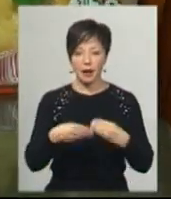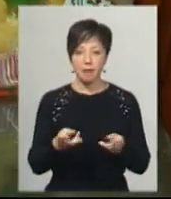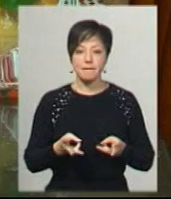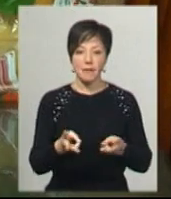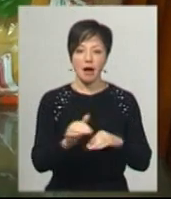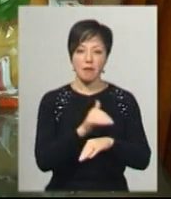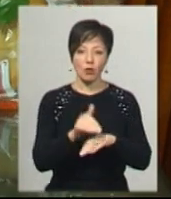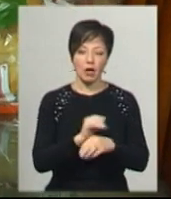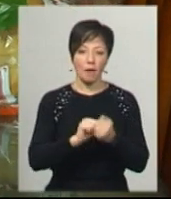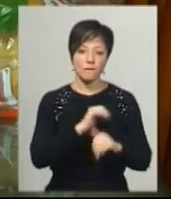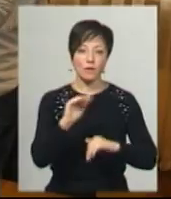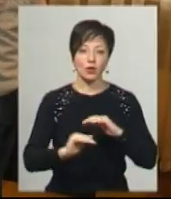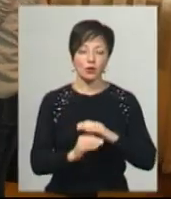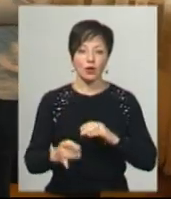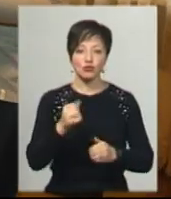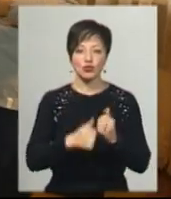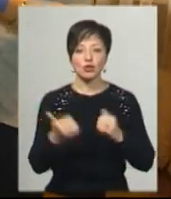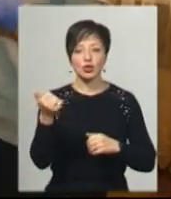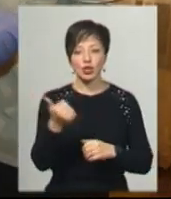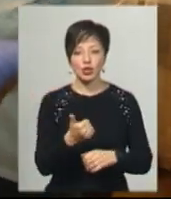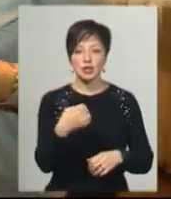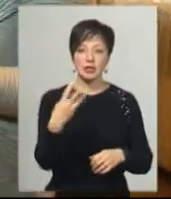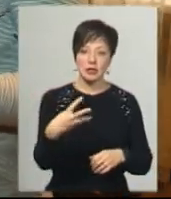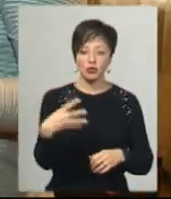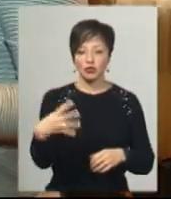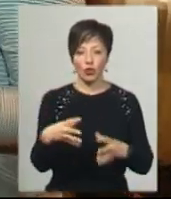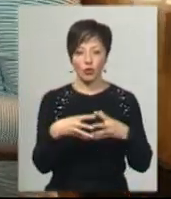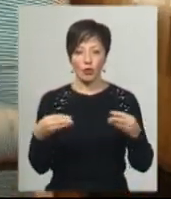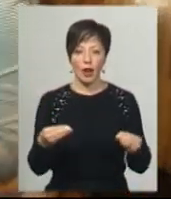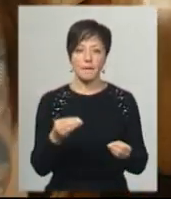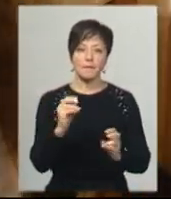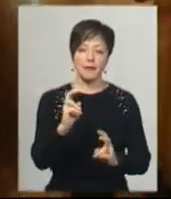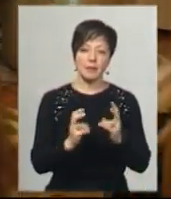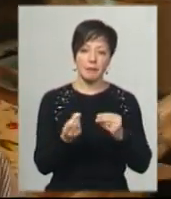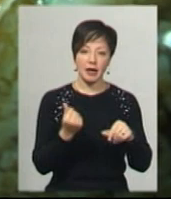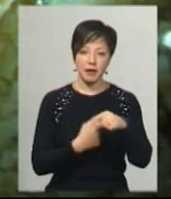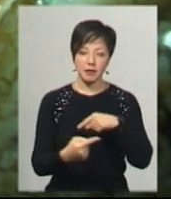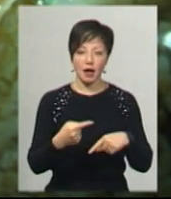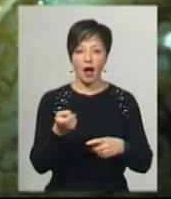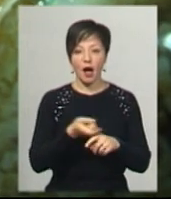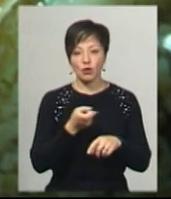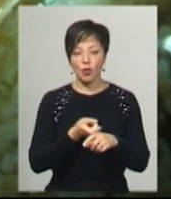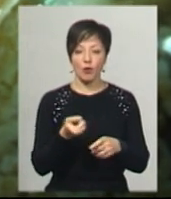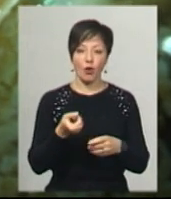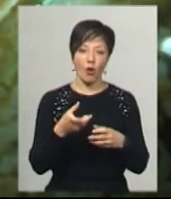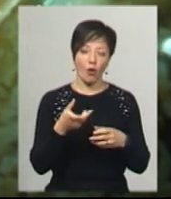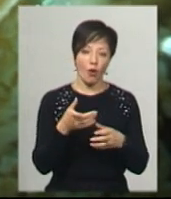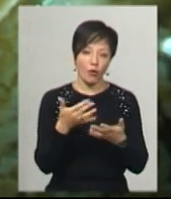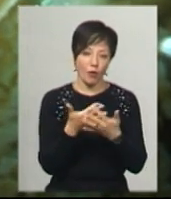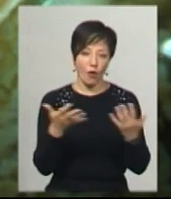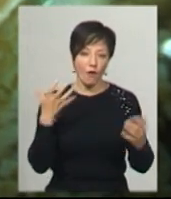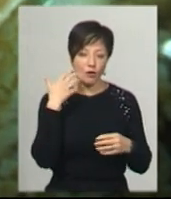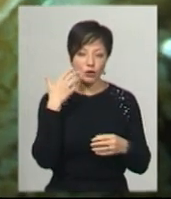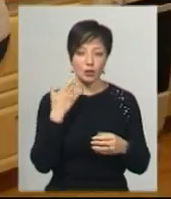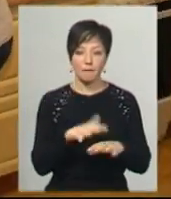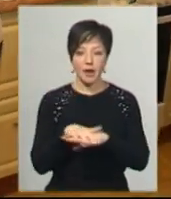-благодійник із Кам'янець-Подільського району щотижня 30-40 булок. Підприємці з ринку надають картоплю та овочі. Чимало є і кам'ян, котрі перераховують